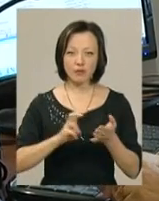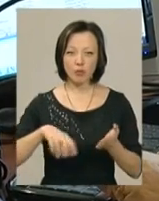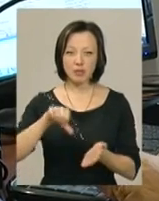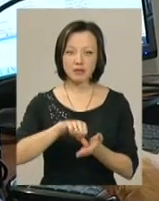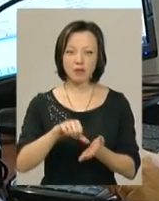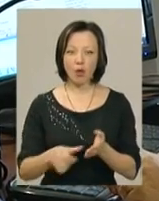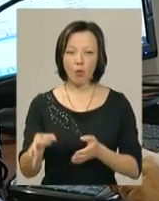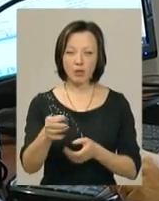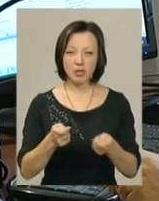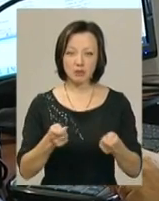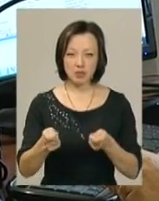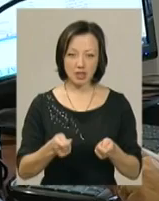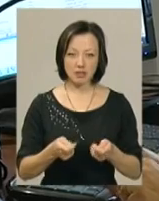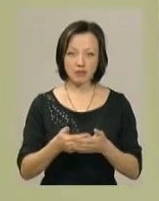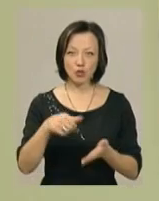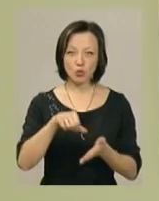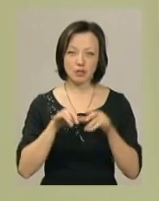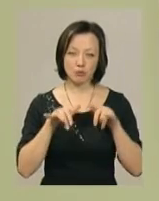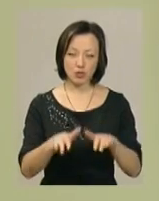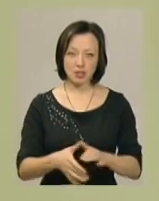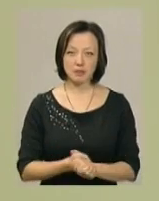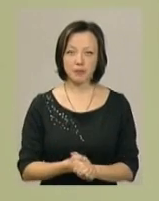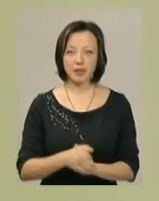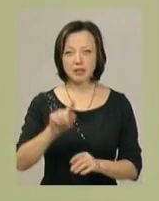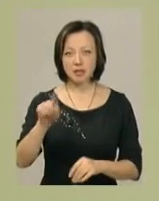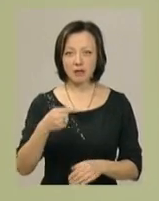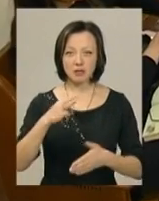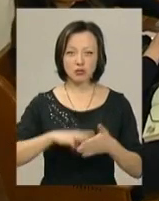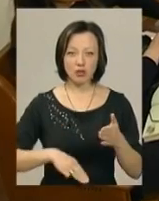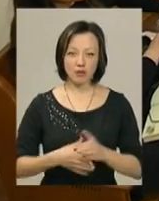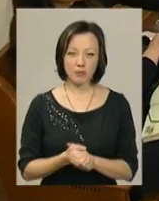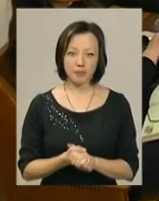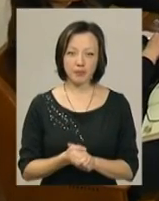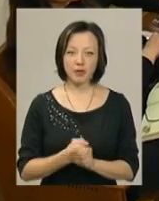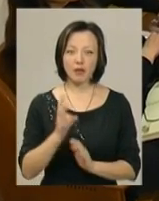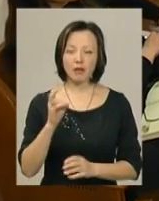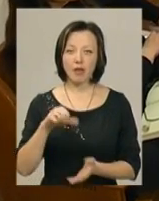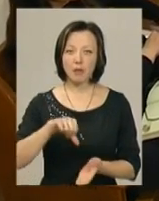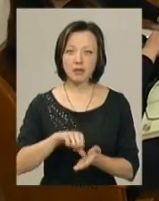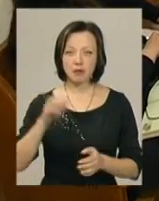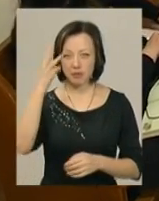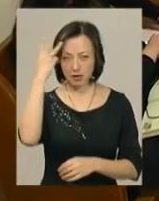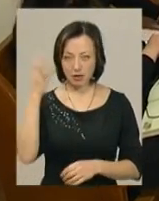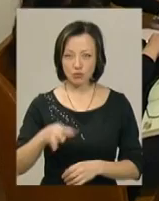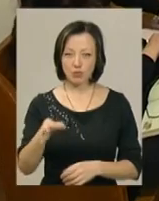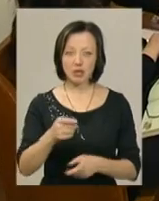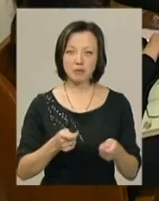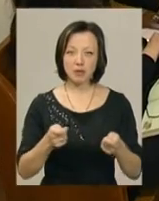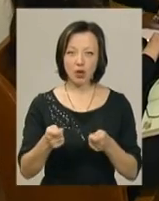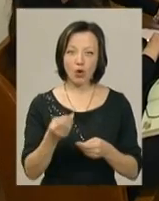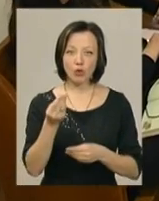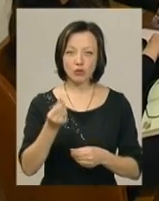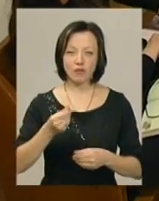представниці облдержадміністрації від участі у процесі та стягнення з неї штрафу. На представника Хмельницької облдержадміністрації